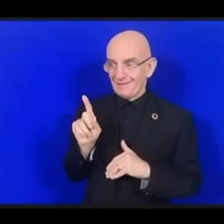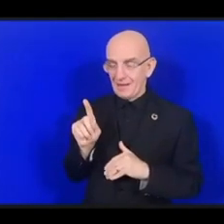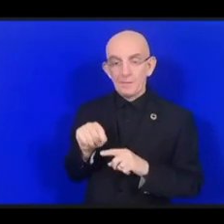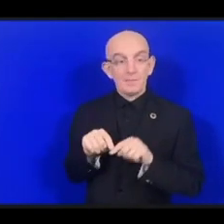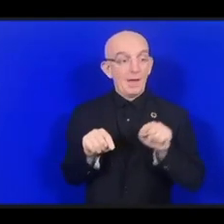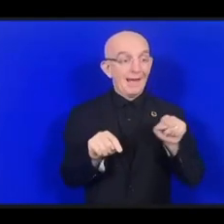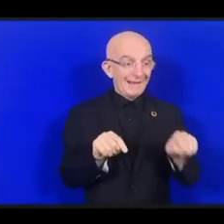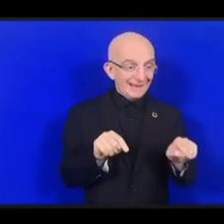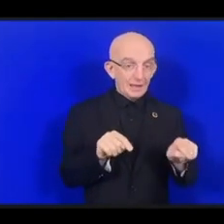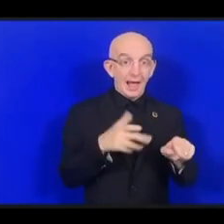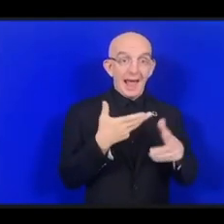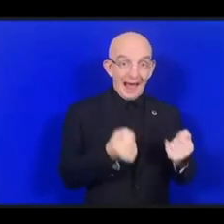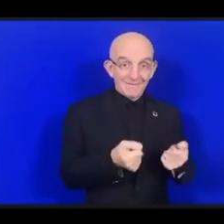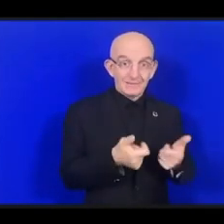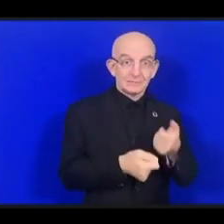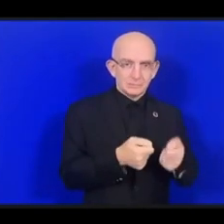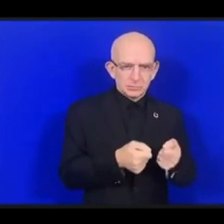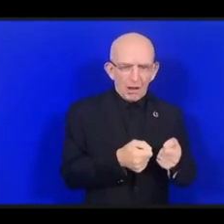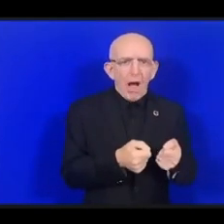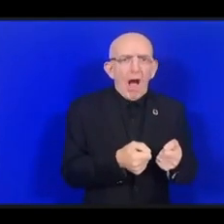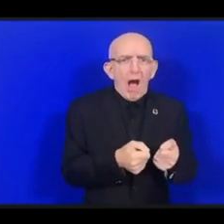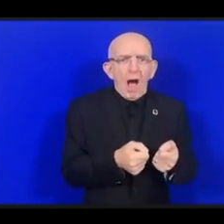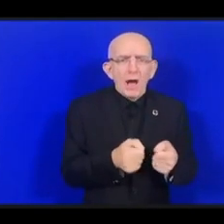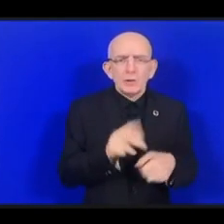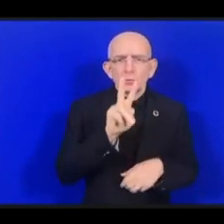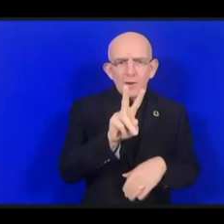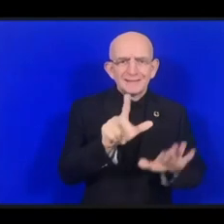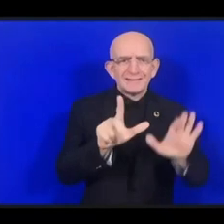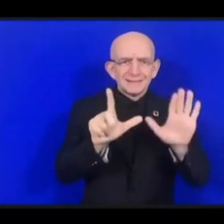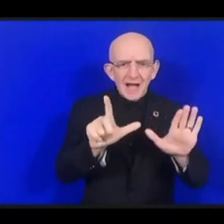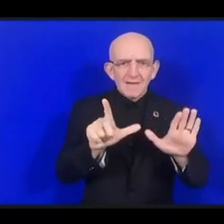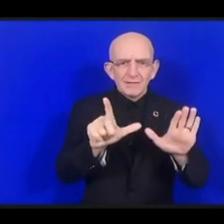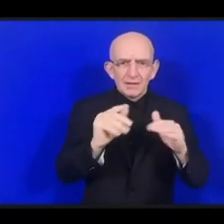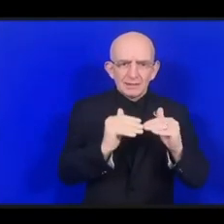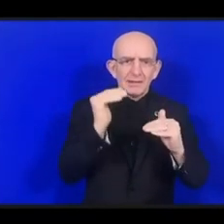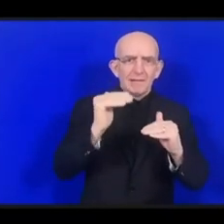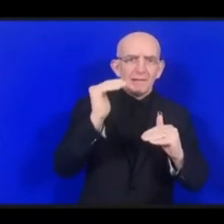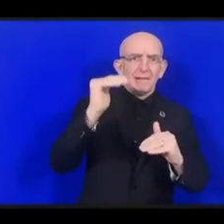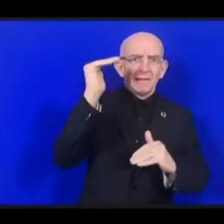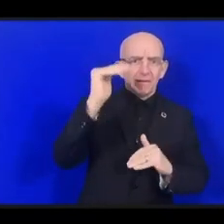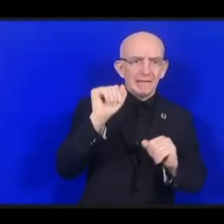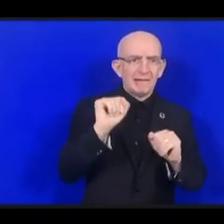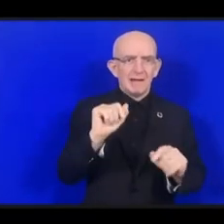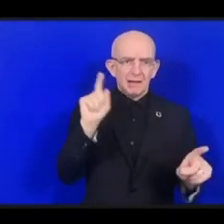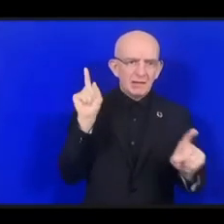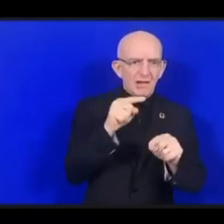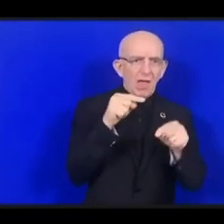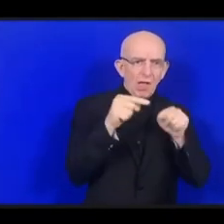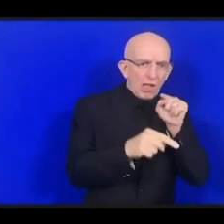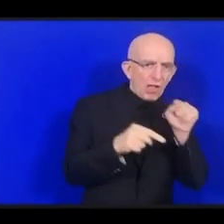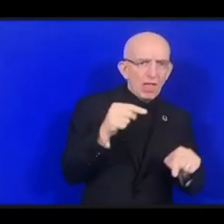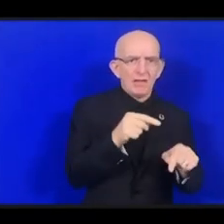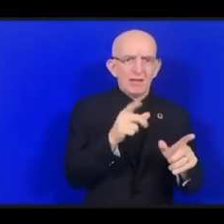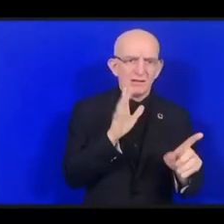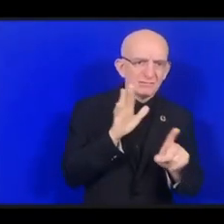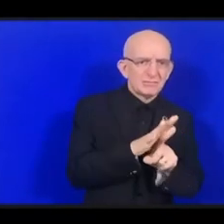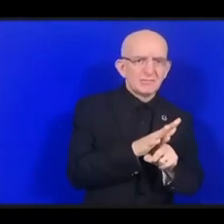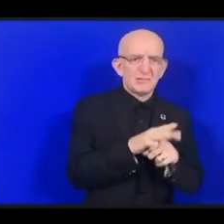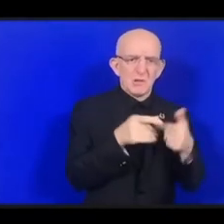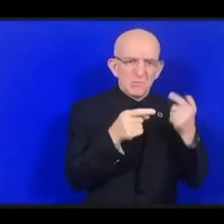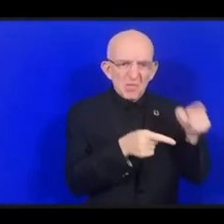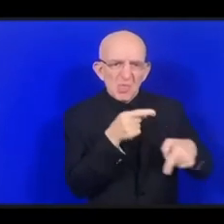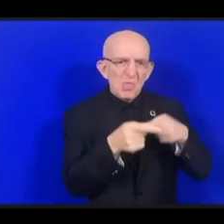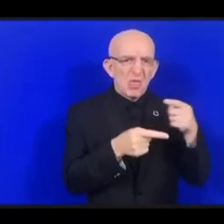ненавидженческими заявлениями, чем мужчины. Выходя за границей цифрового разрыва, нужно сказать, что дезинформация